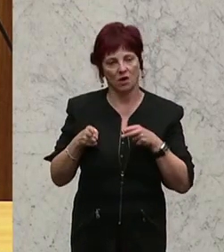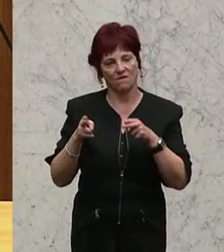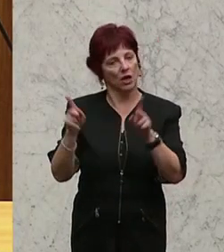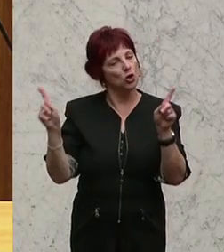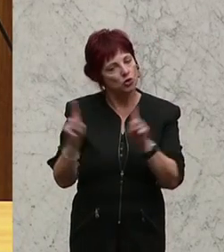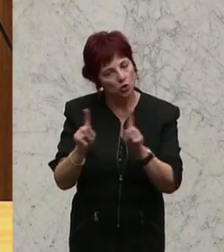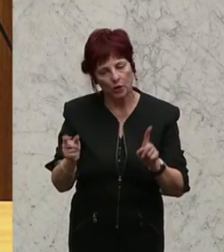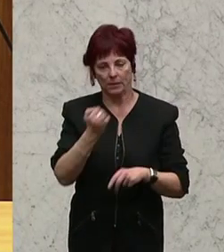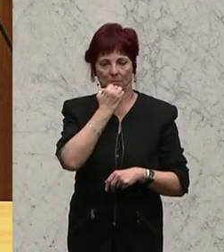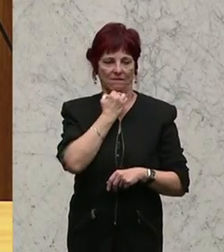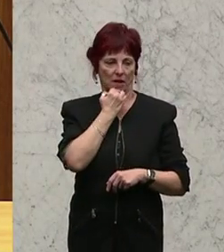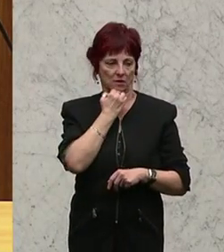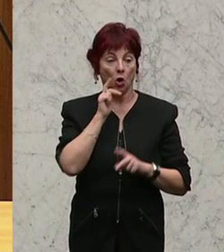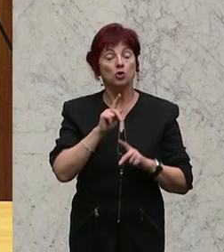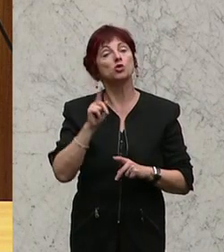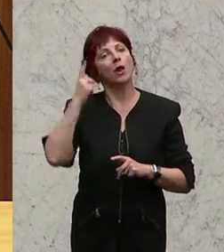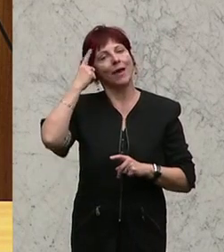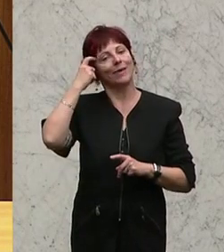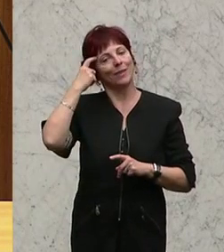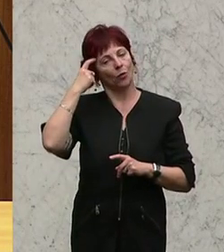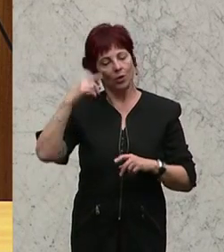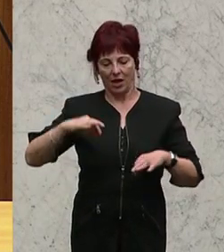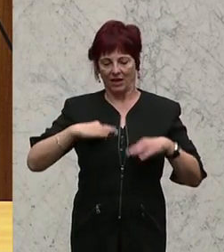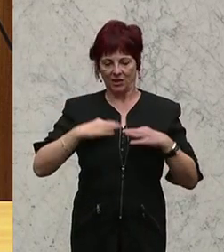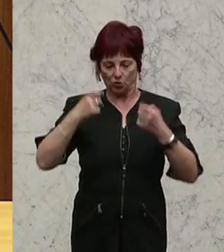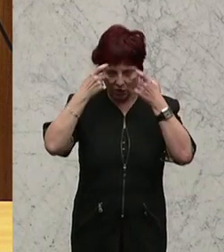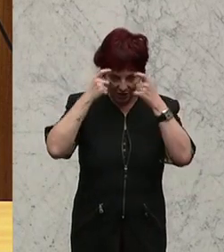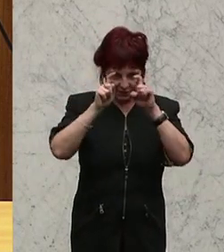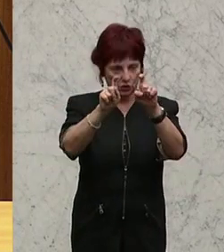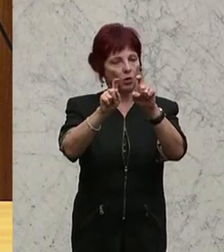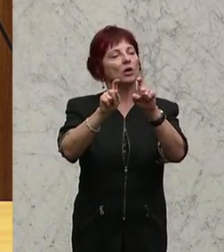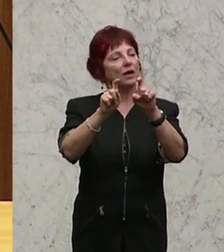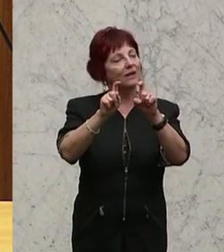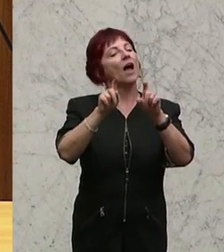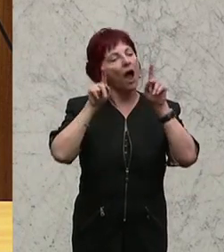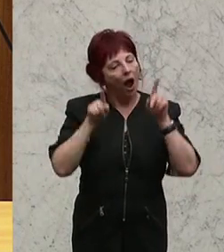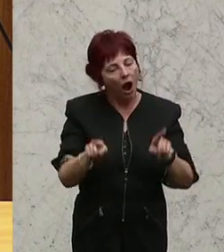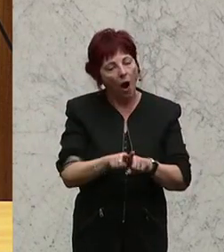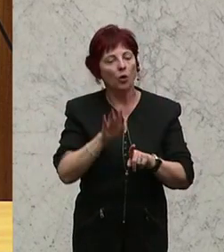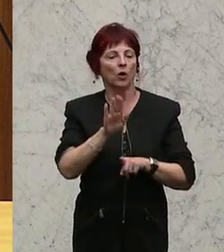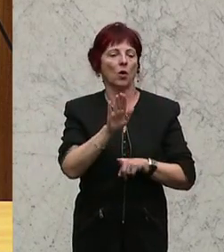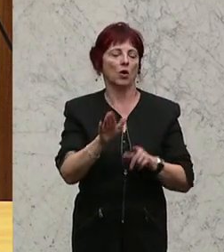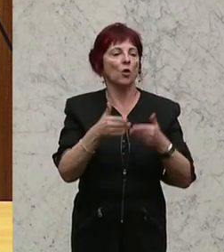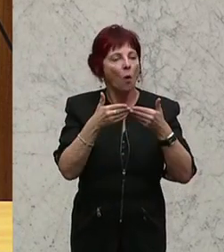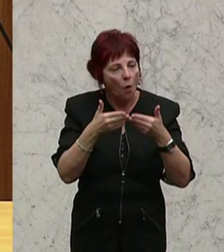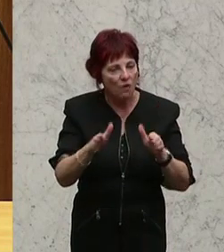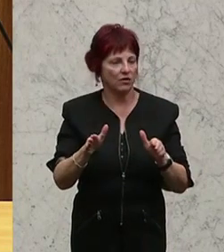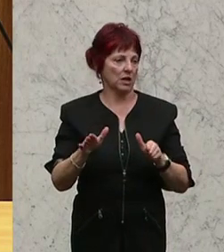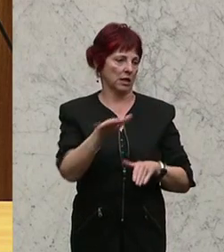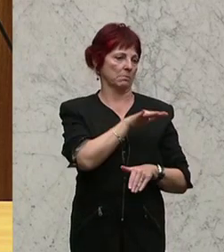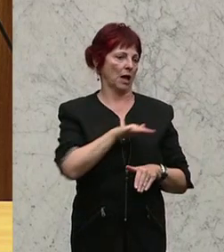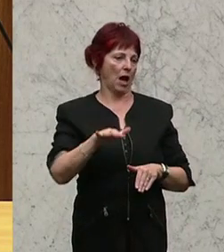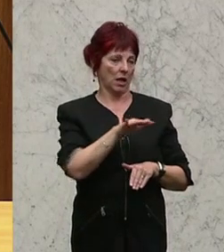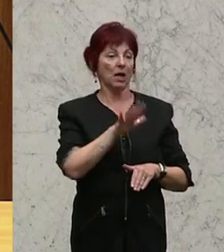uns wirklich darauf zurückbesinnen, dass wir sagen, die Gesundheitsversorgung, das ist auch Teil der öffentlichen Versorgung, das ist auch Pflicht der öffentlichen Versorgung.